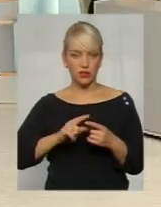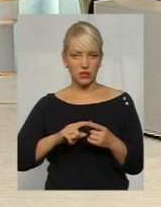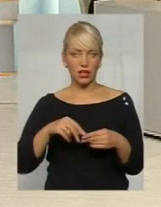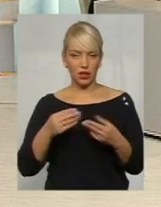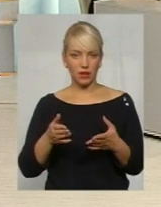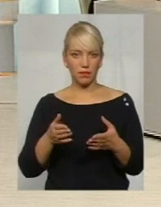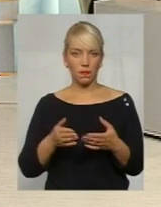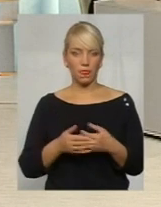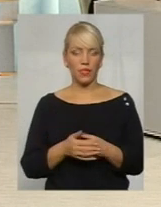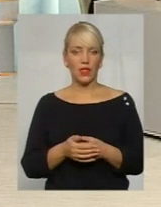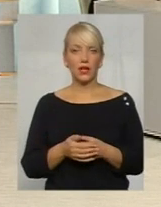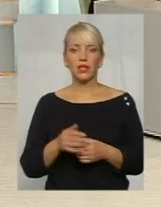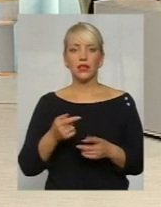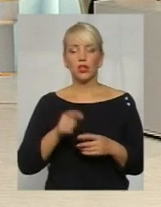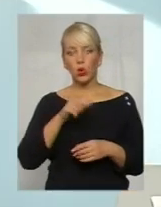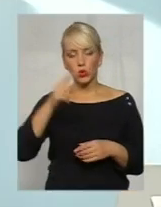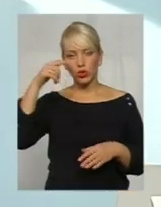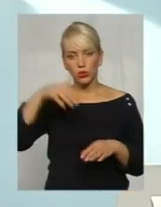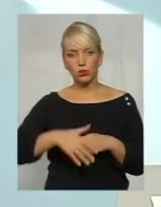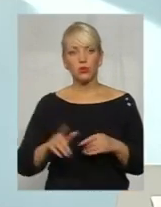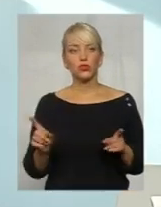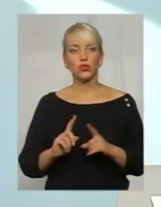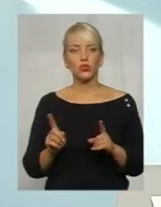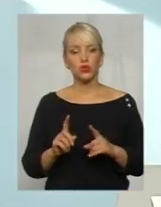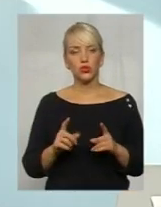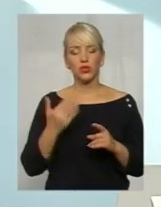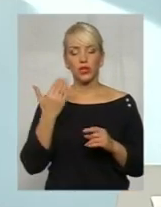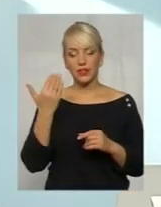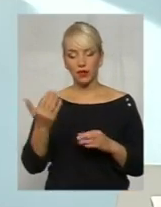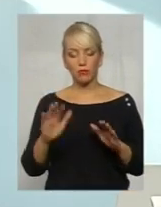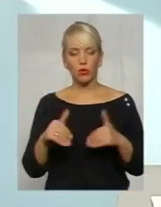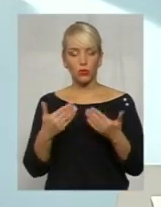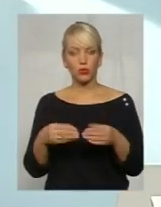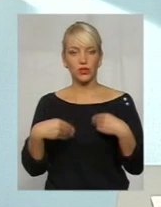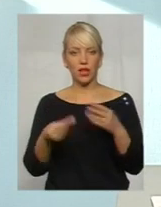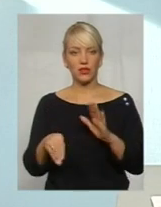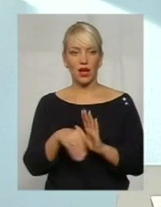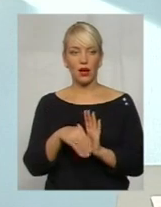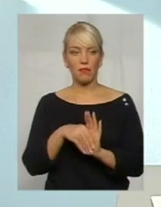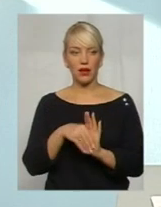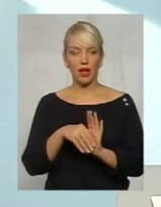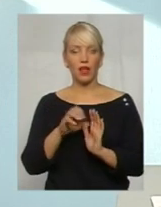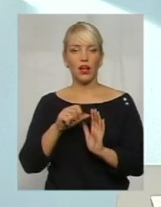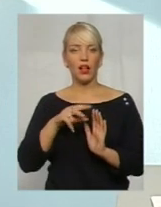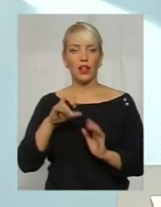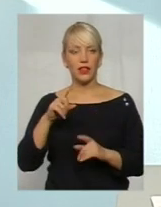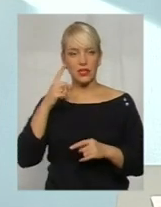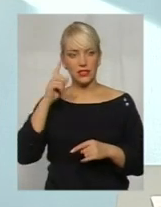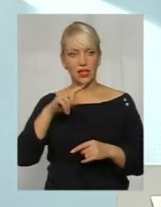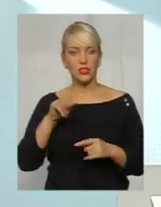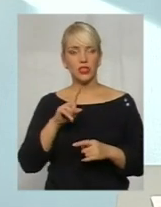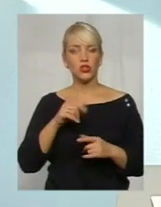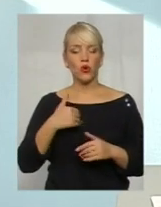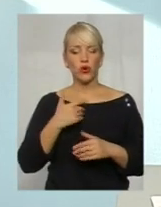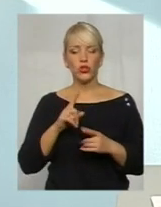Ну, звичайно, люди розуміють, що вони їм пропонують дати хабаря, але, знаєте, я кажу, що хочу, щоб для